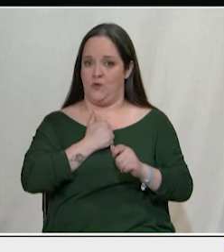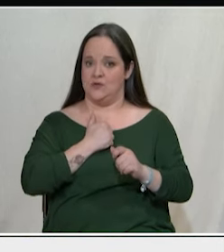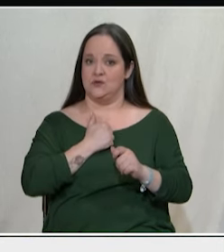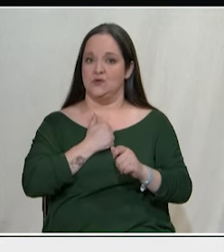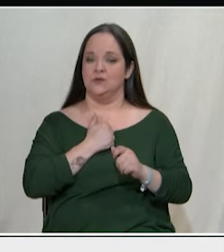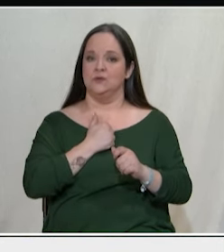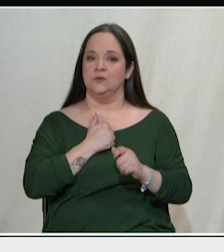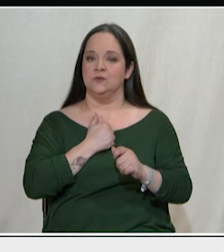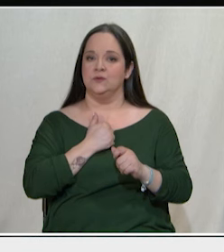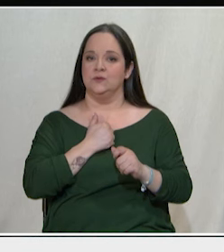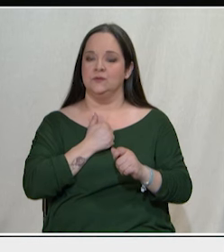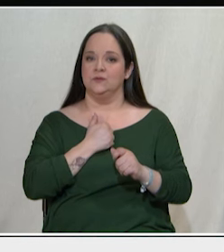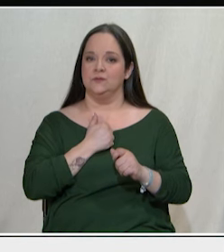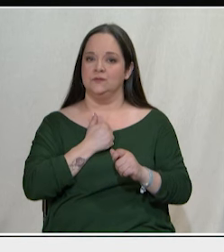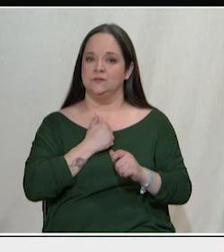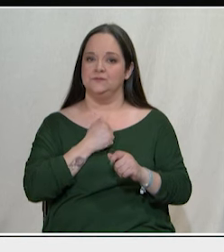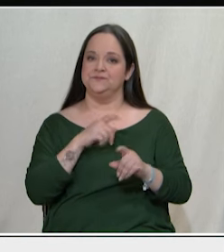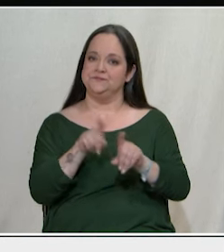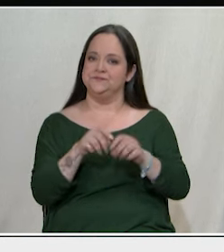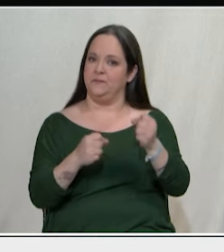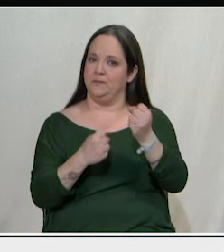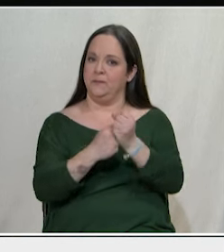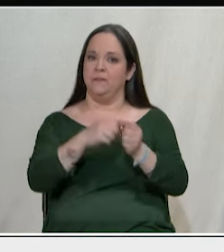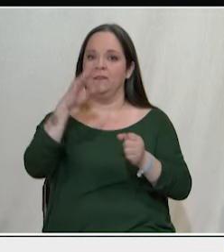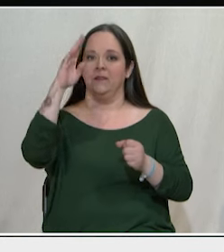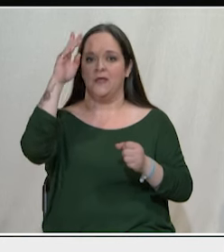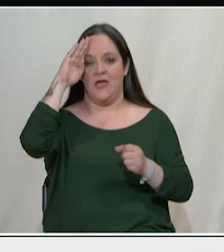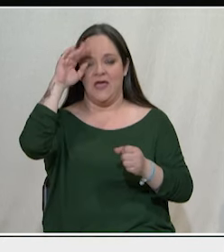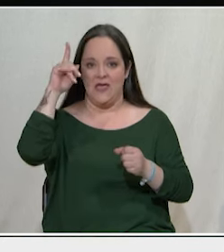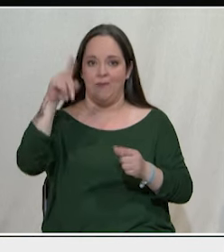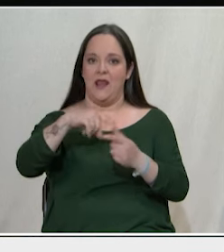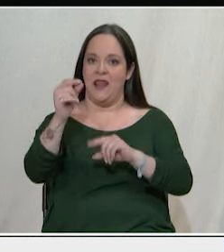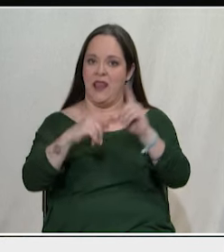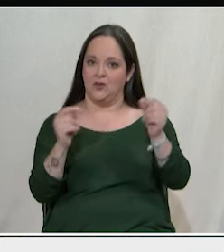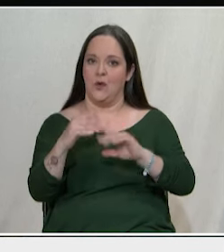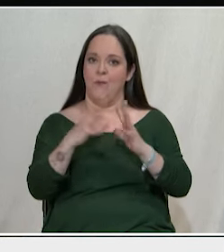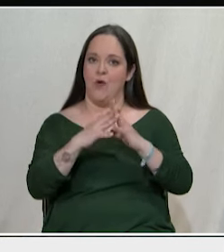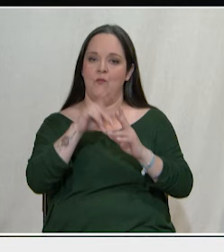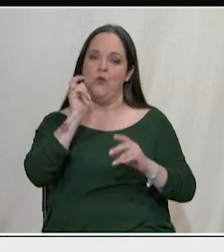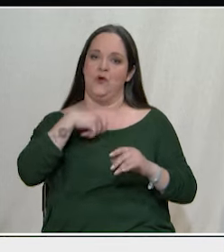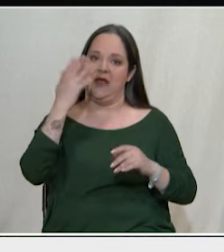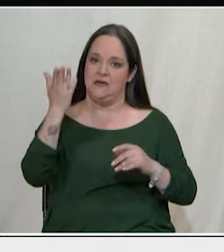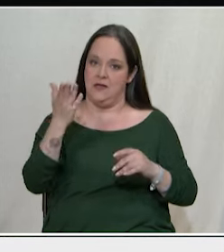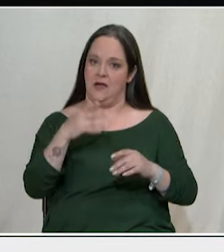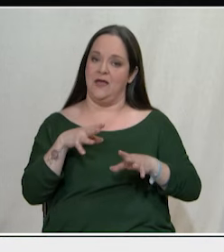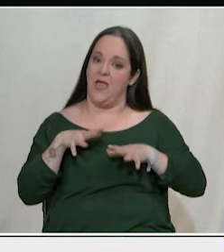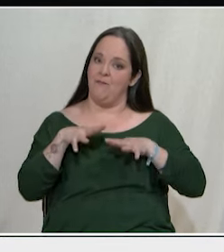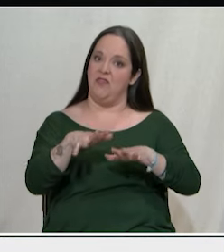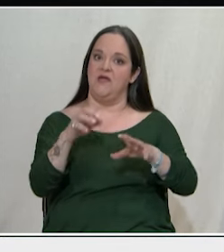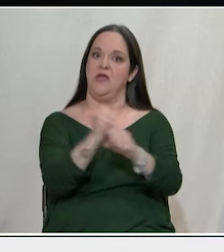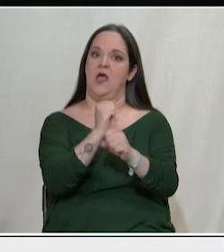με τη ΣΥΠΑ και το ΝΑΤΟ στον πόλεμο στην Ουκρανία επίθεση στους